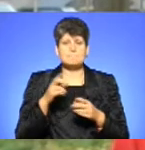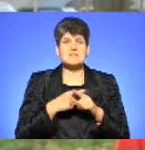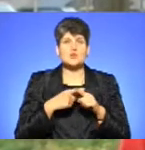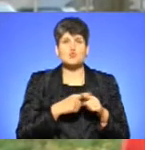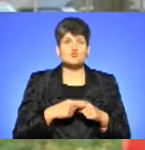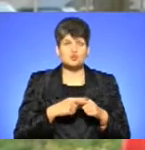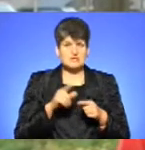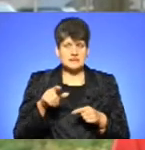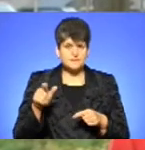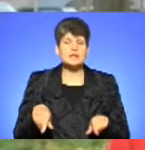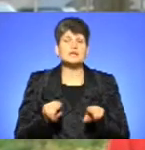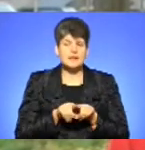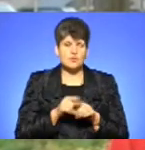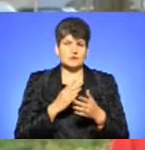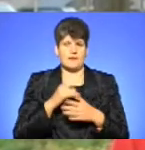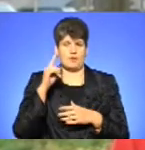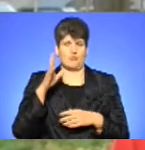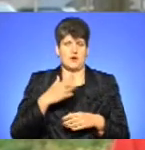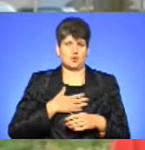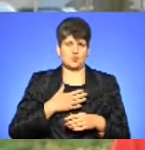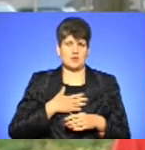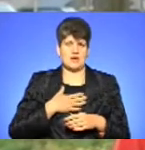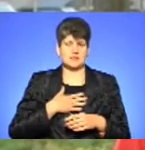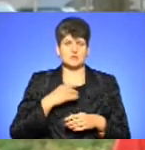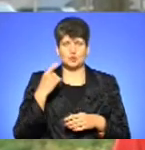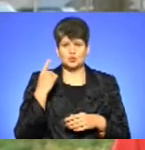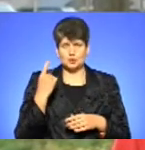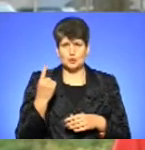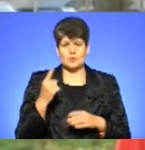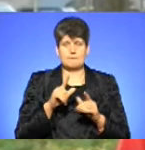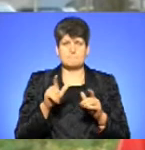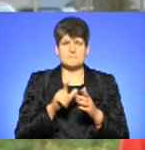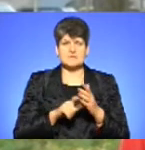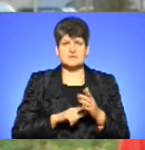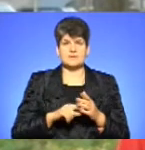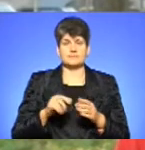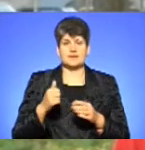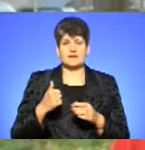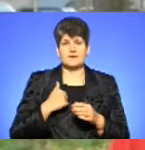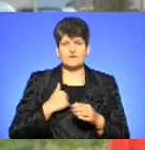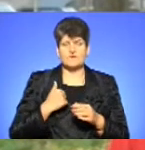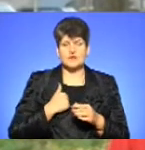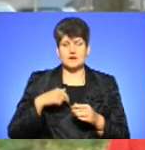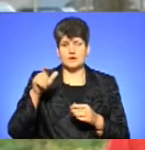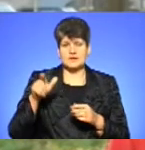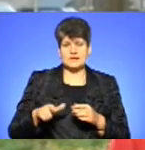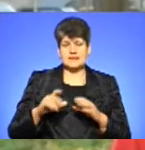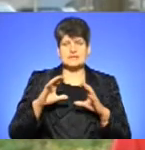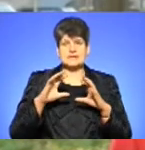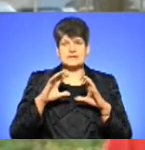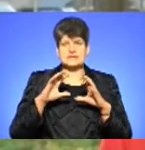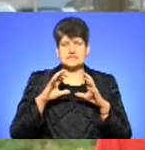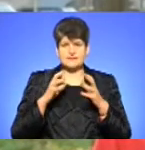які також є популярними у нас, одного з них пісня «Воїни світа» на російській мові, яка є